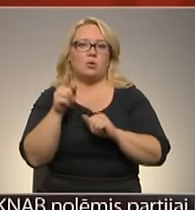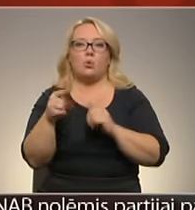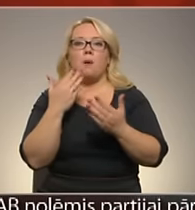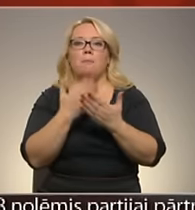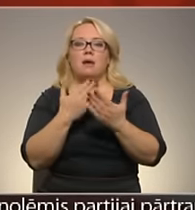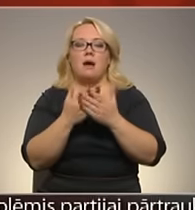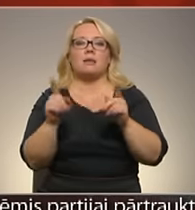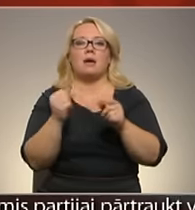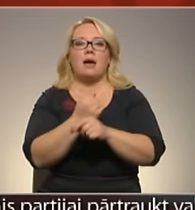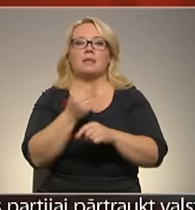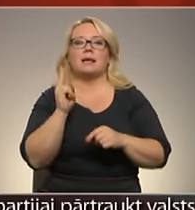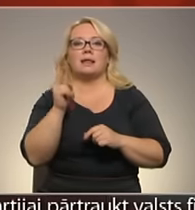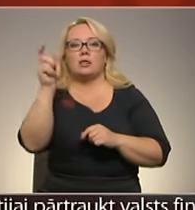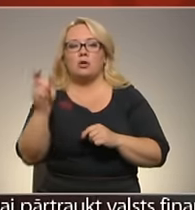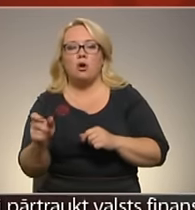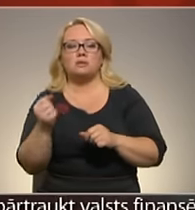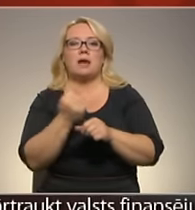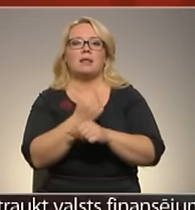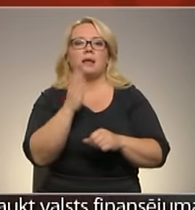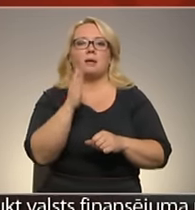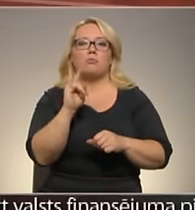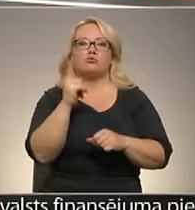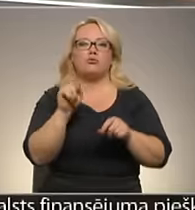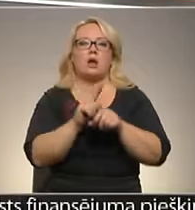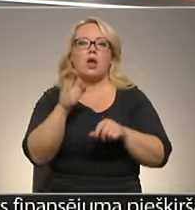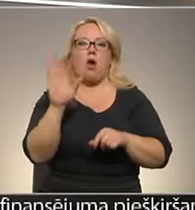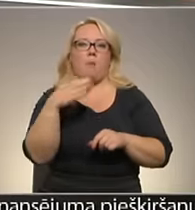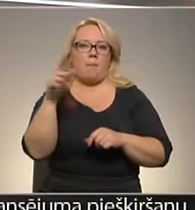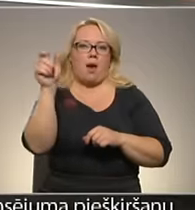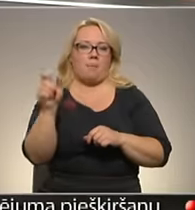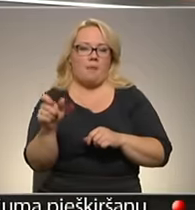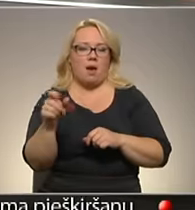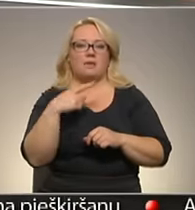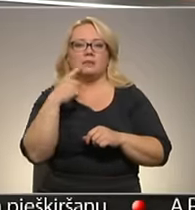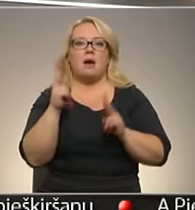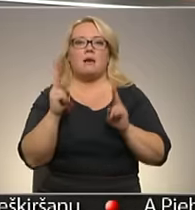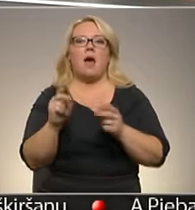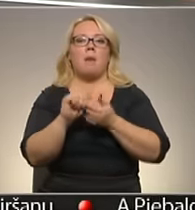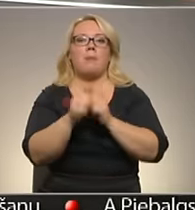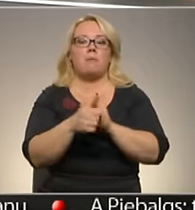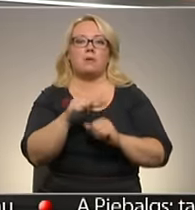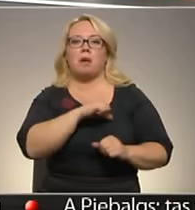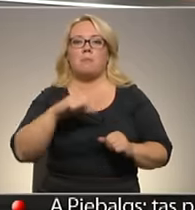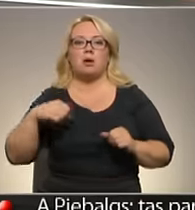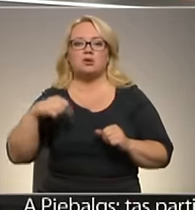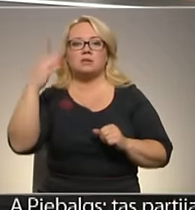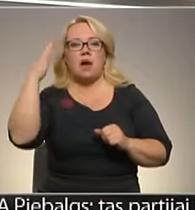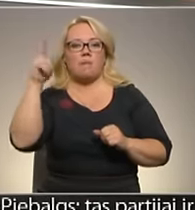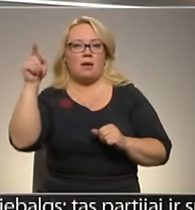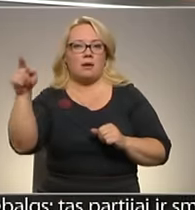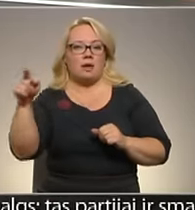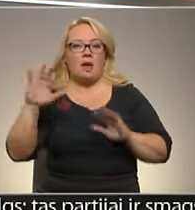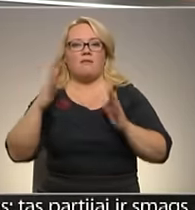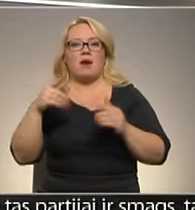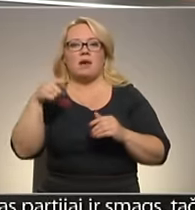gan Klintons, gan Bush, gan arī pats tam abama. Jā, bet kā ar pārmaiņām pašās Amerikas savienotajās valstīs?